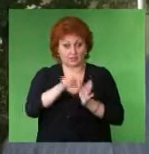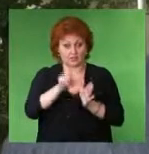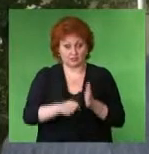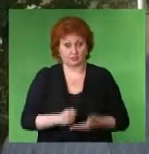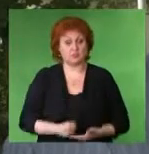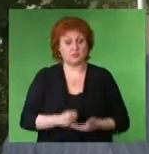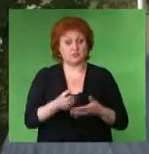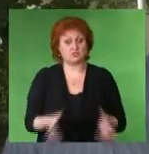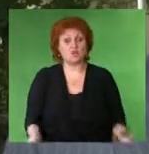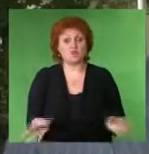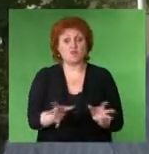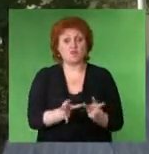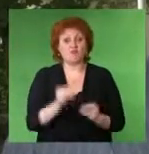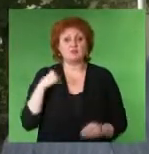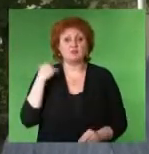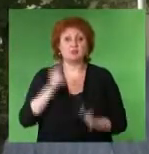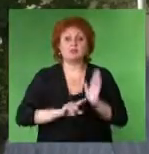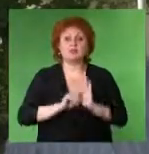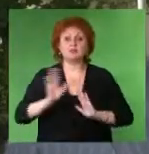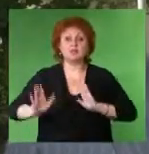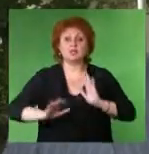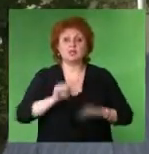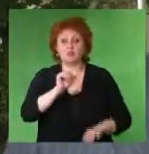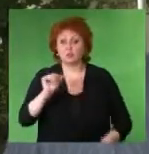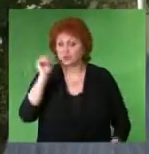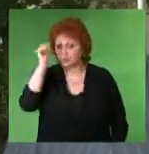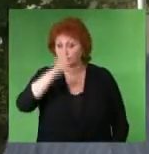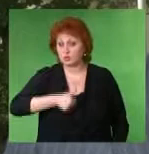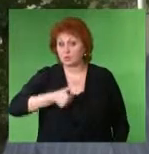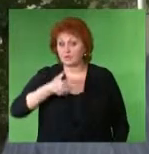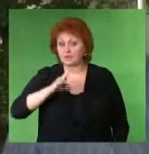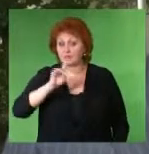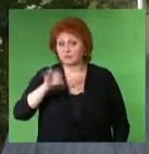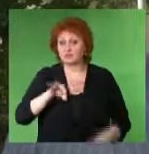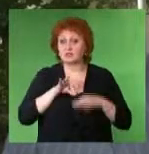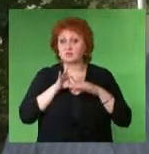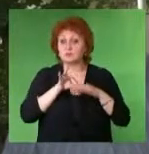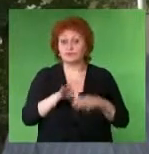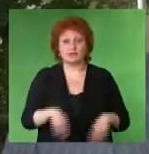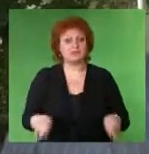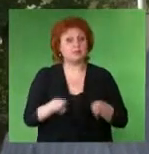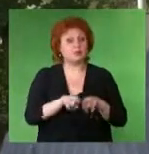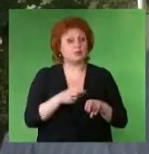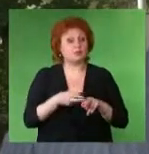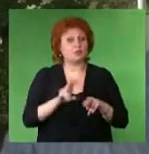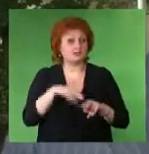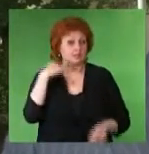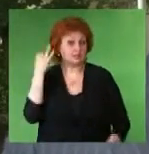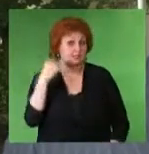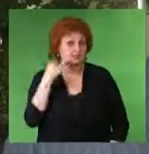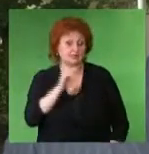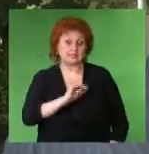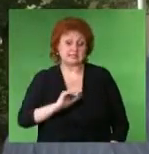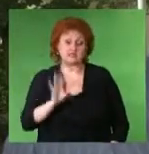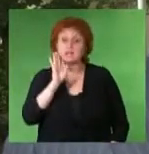городской думе поддержали Вместе с администрацией начали готовить В прошлом году первый раз провели профильную смену Это крайне